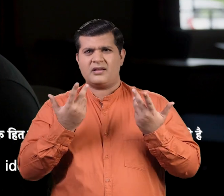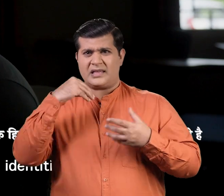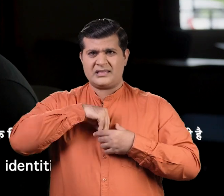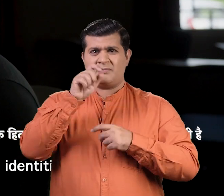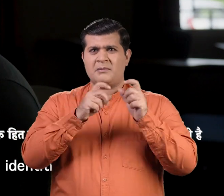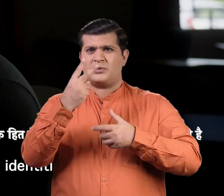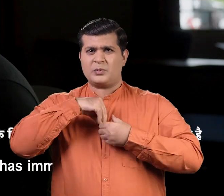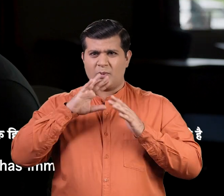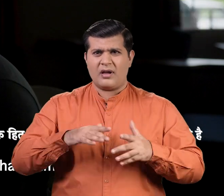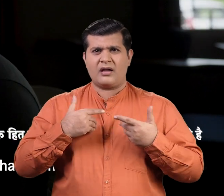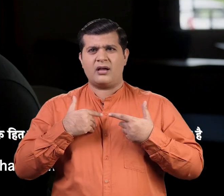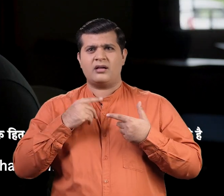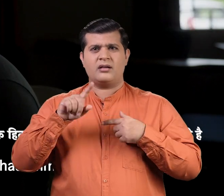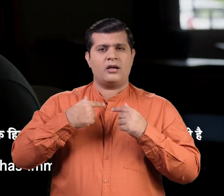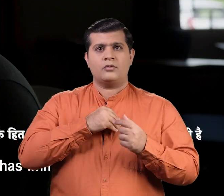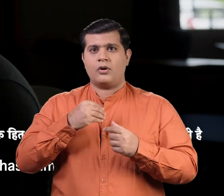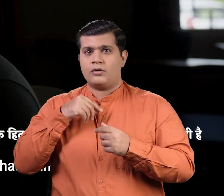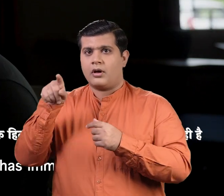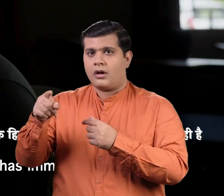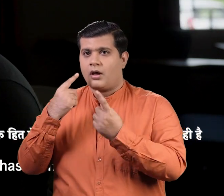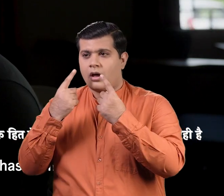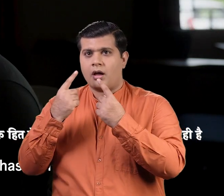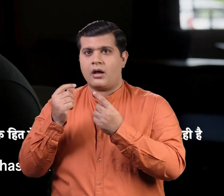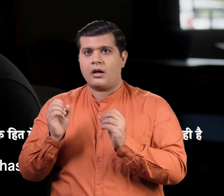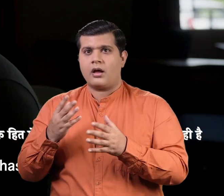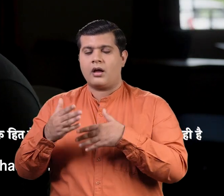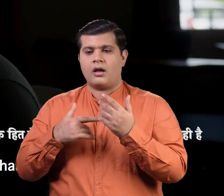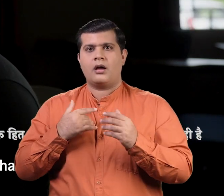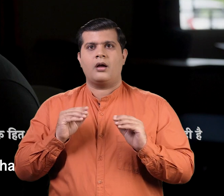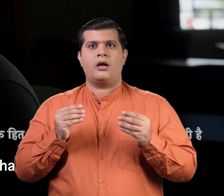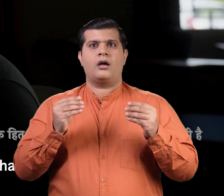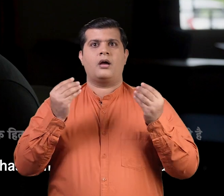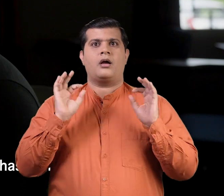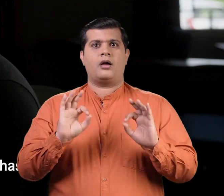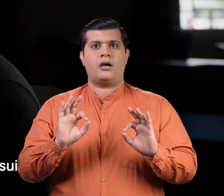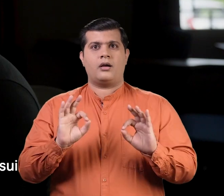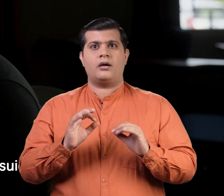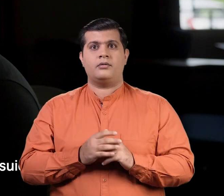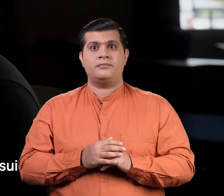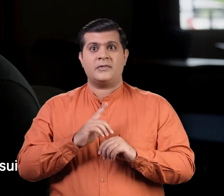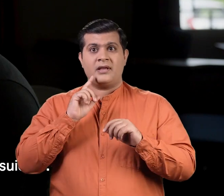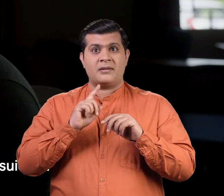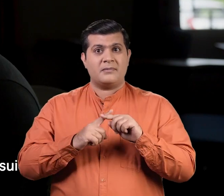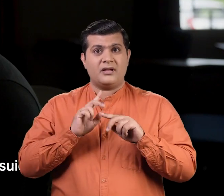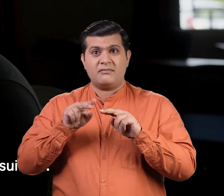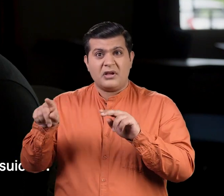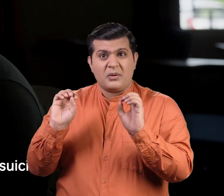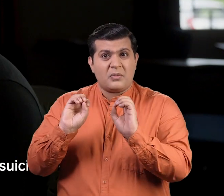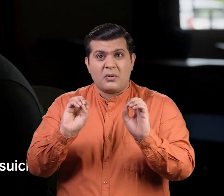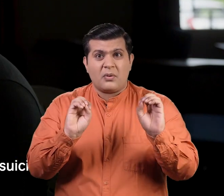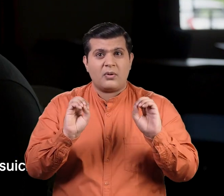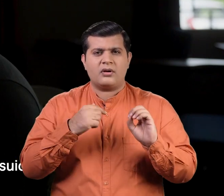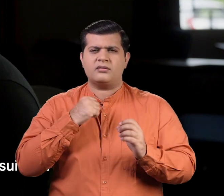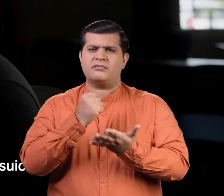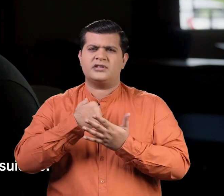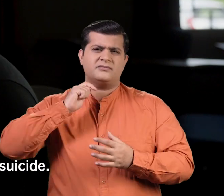दूज नी चलता था पूरा शरी जब से इनका इलाज चला डाक्टर साब का तब से बहुत फायदा है अम ने तो यह समझ